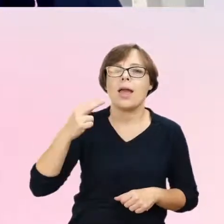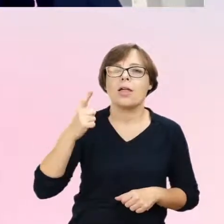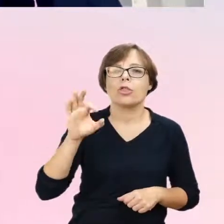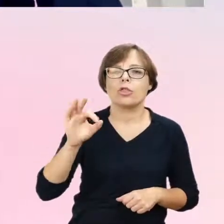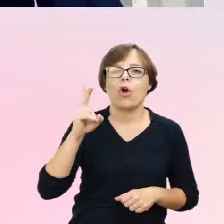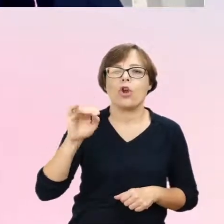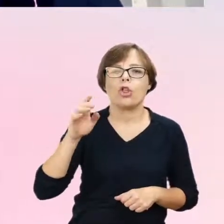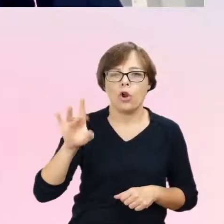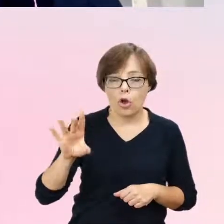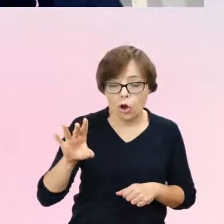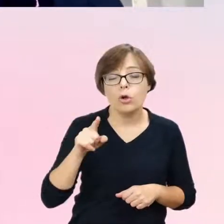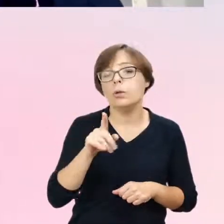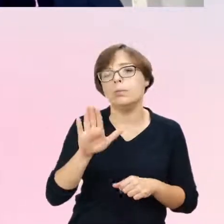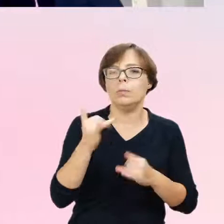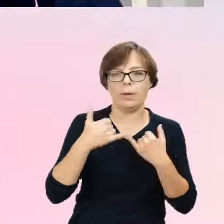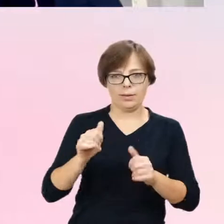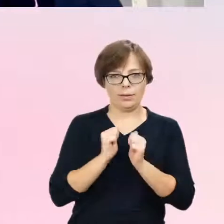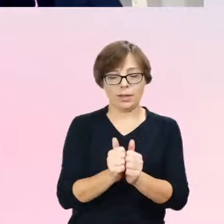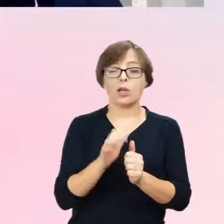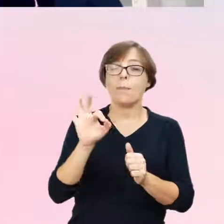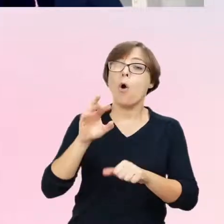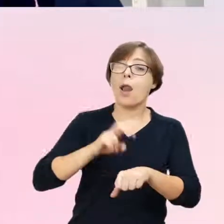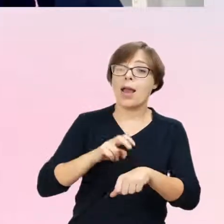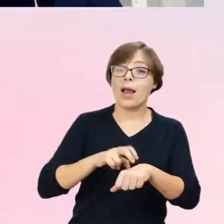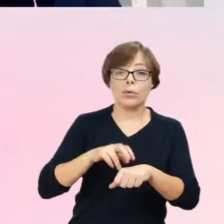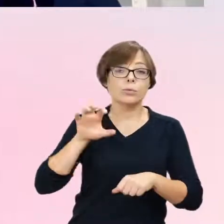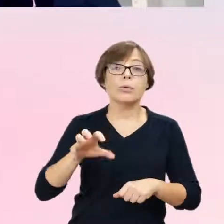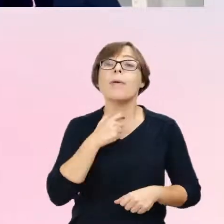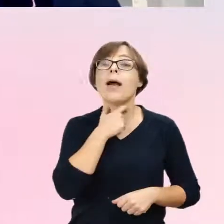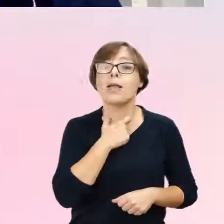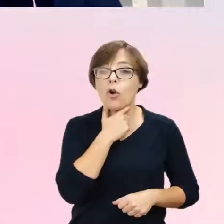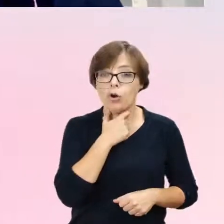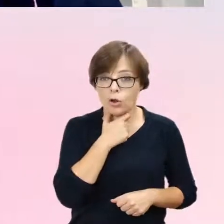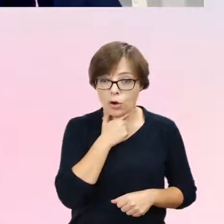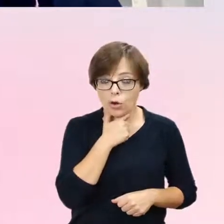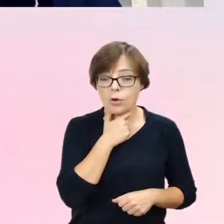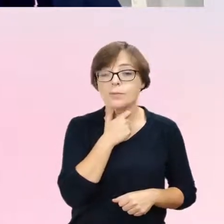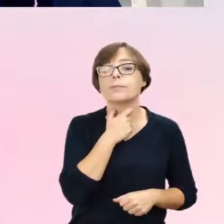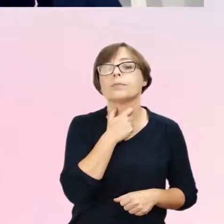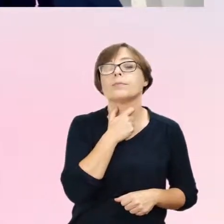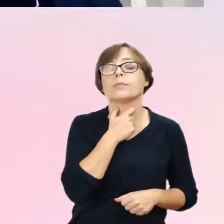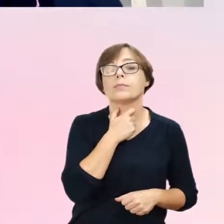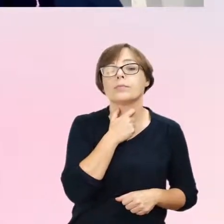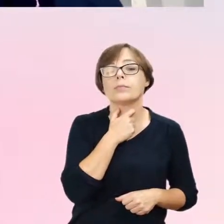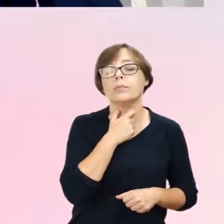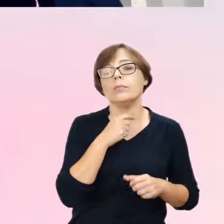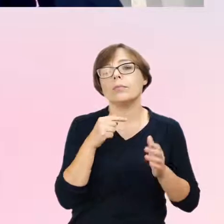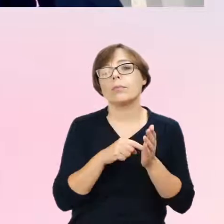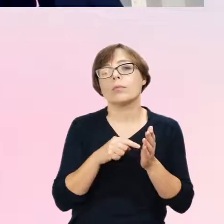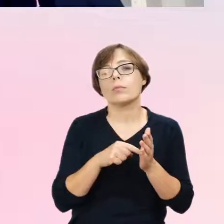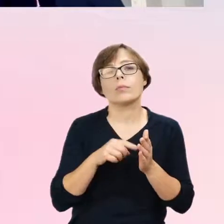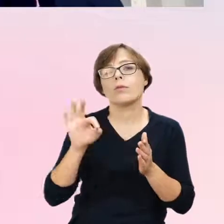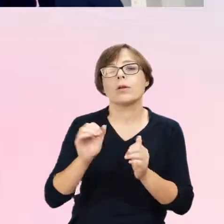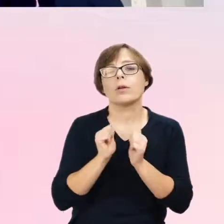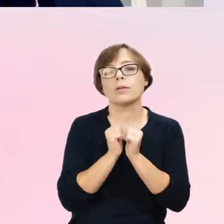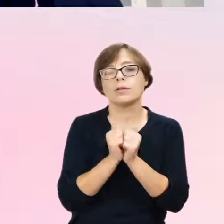inne zadanie, bo decyzją czy zadaniem lekarza-endokrynologa, do którego może trafić nastolatek, będzie odniesienie